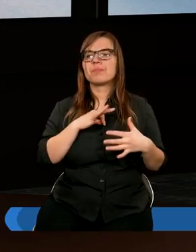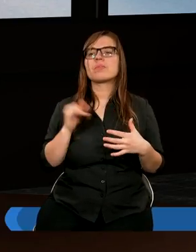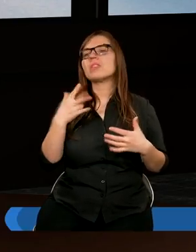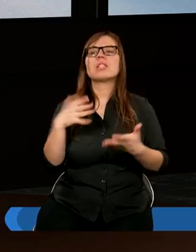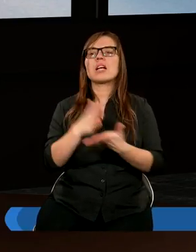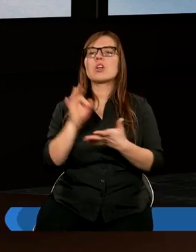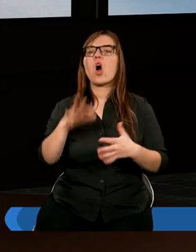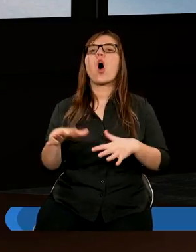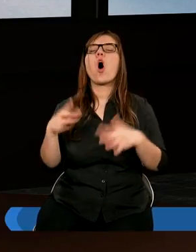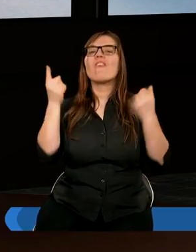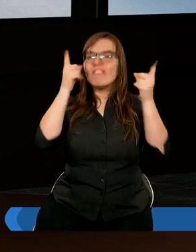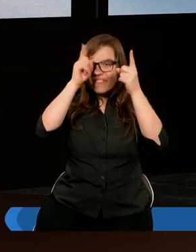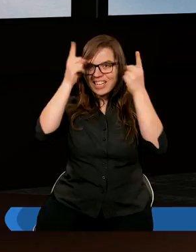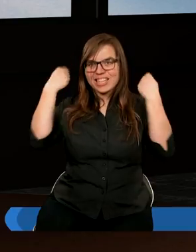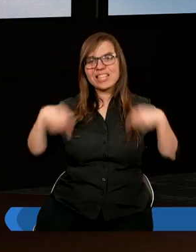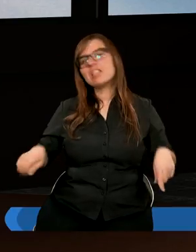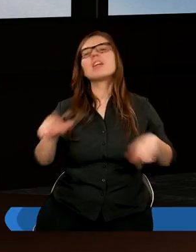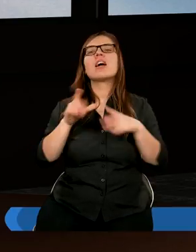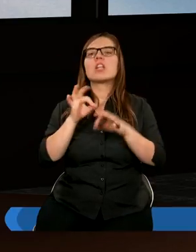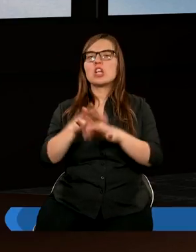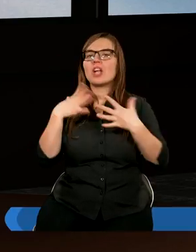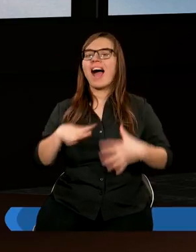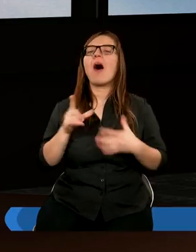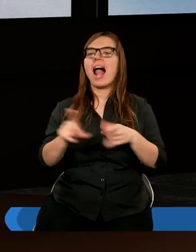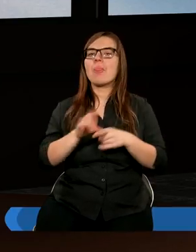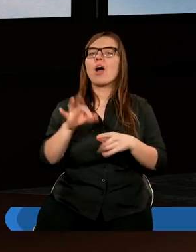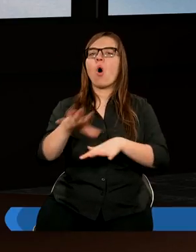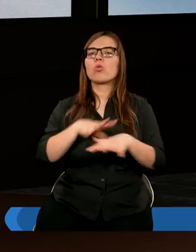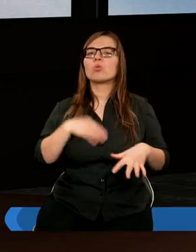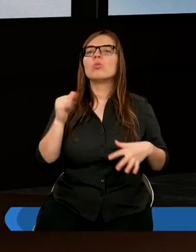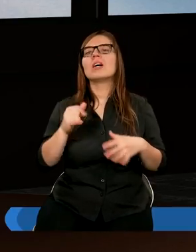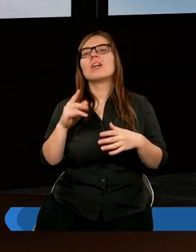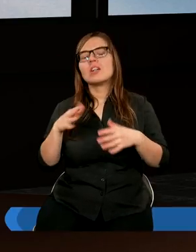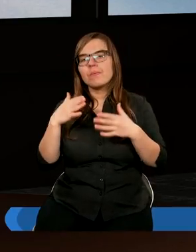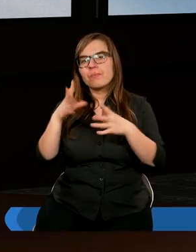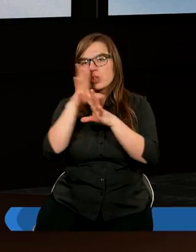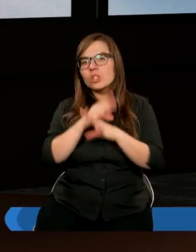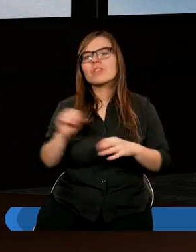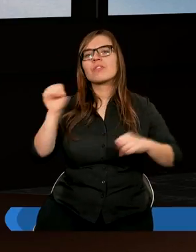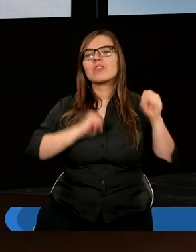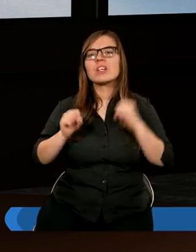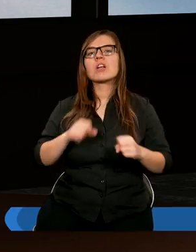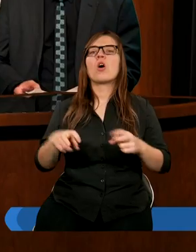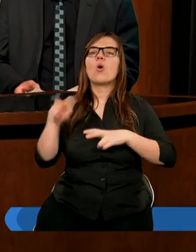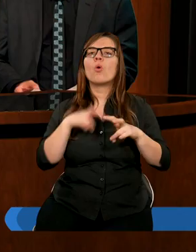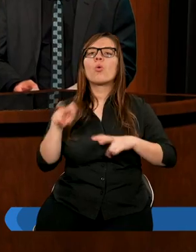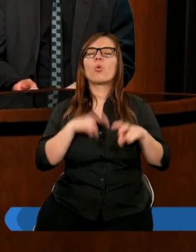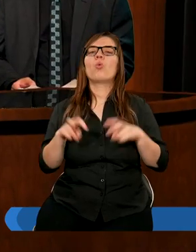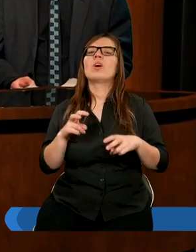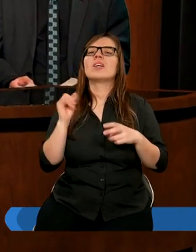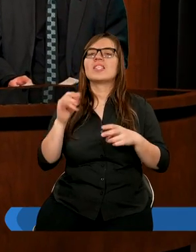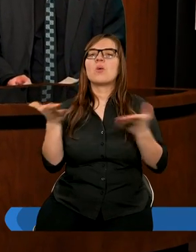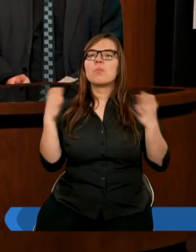Nie tylko o ducha, ale też o tą świątynię, czyli o ciało. Żebyśmy po prostu ćwiczyli. Ruch jest